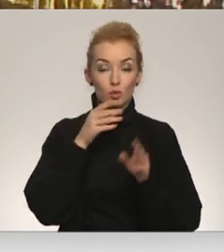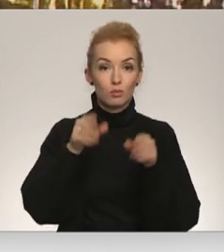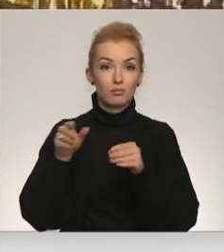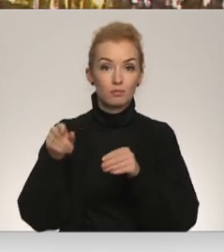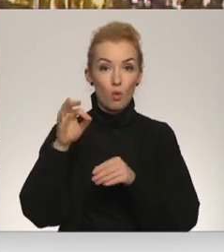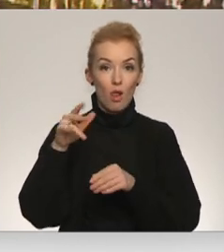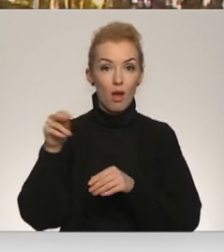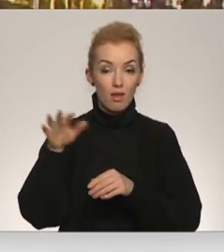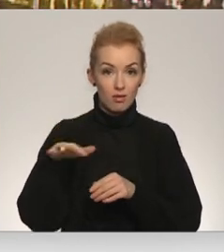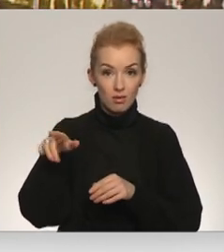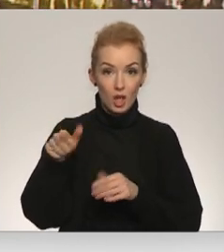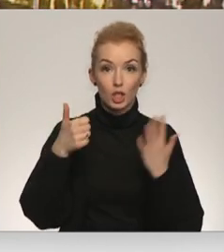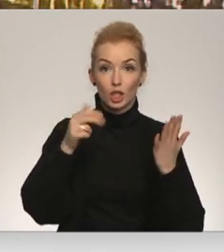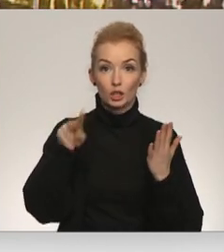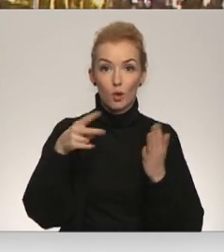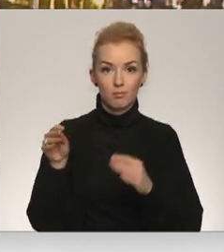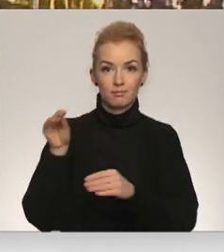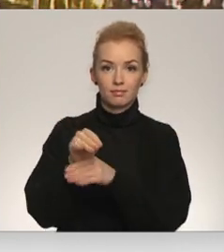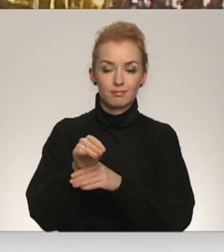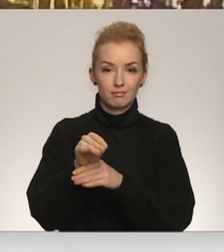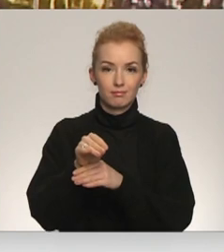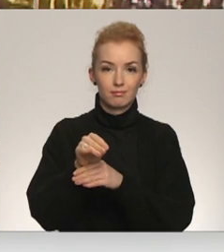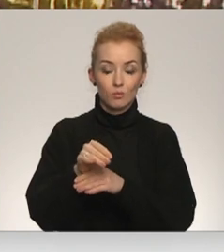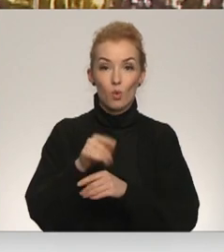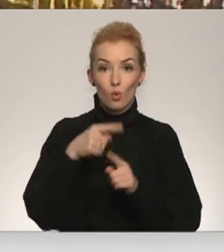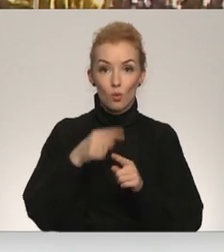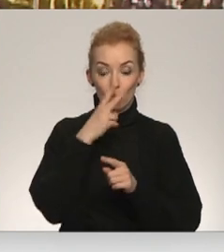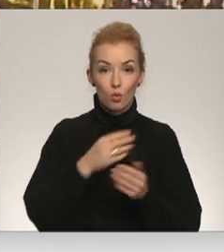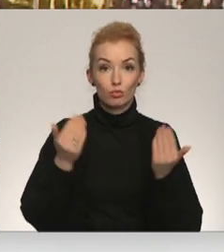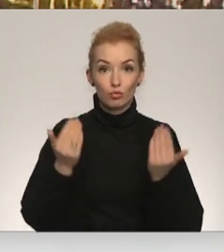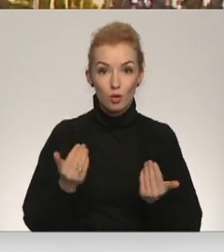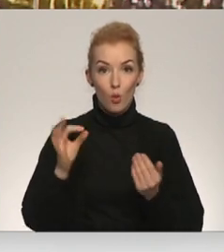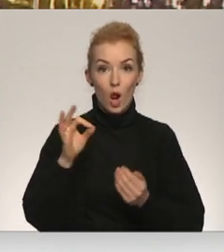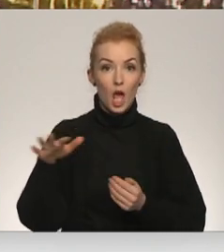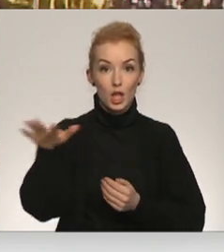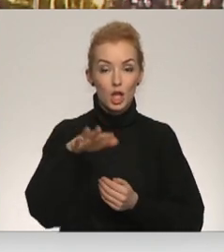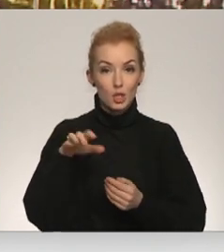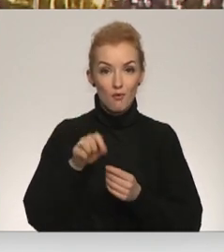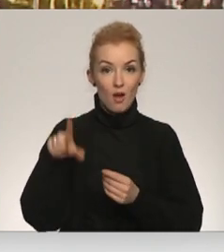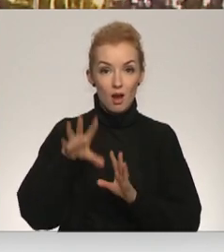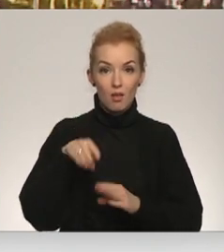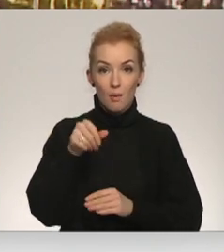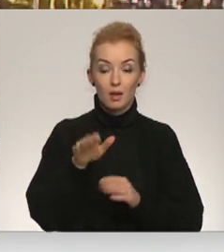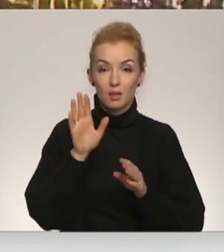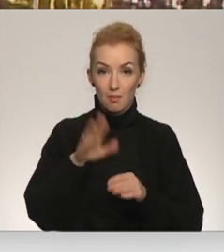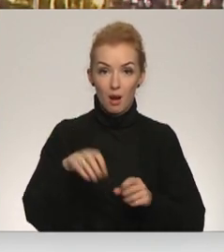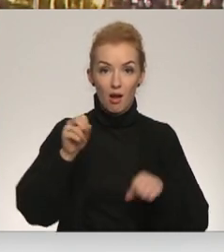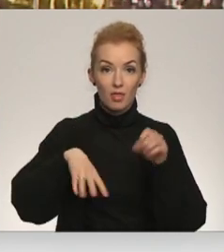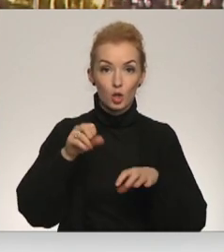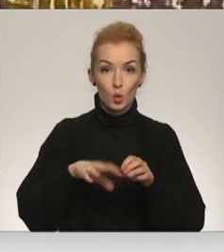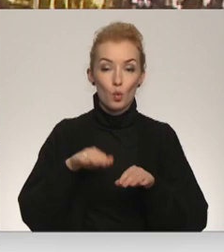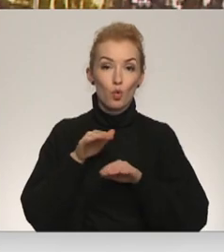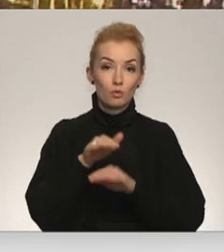olainē, kas būs par 600 eiro lielāks. Un no šodienas olainiešiem būs krietni vairāk jāmaksā arī par sadzīves atkritumām